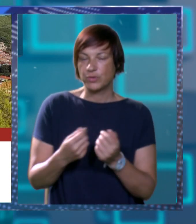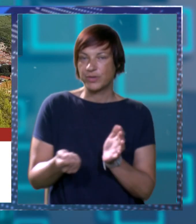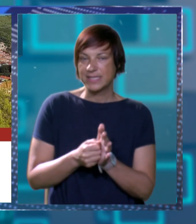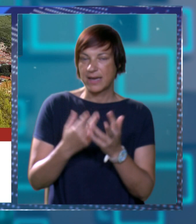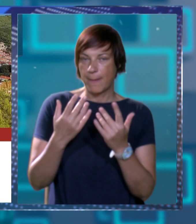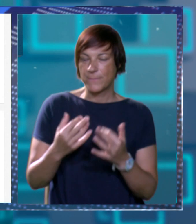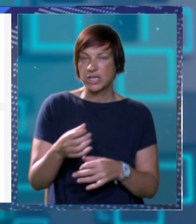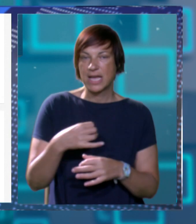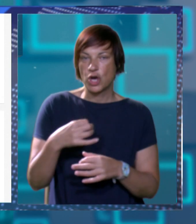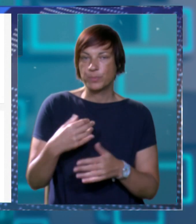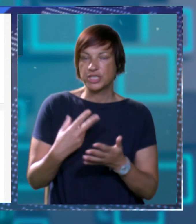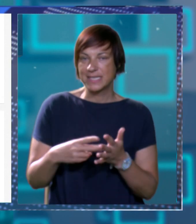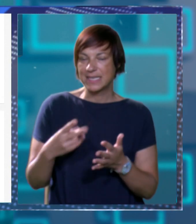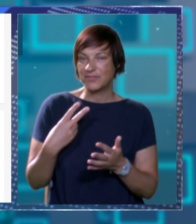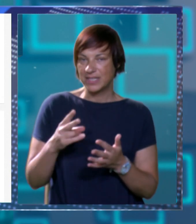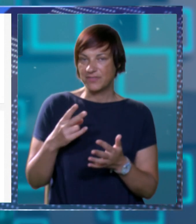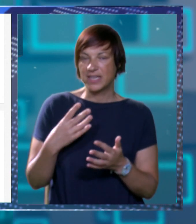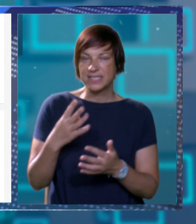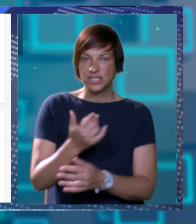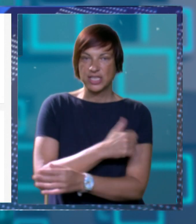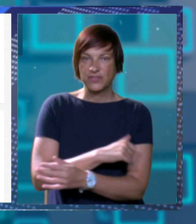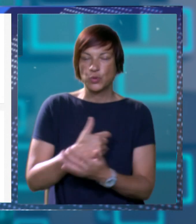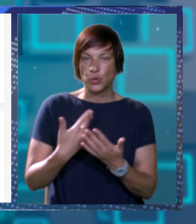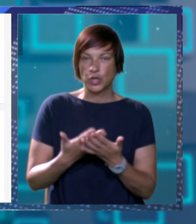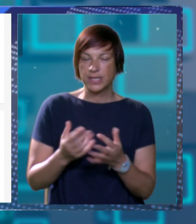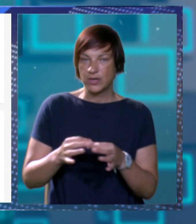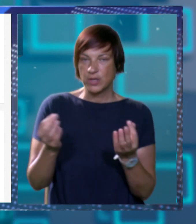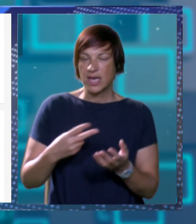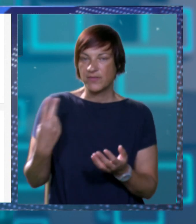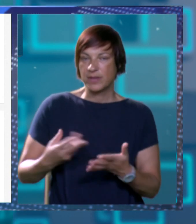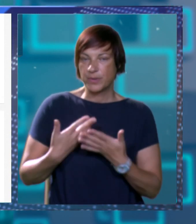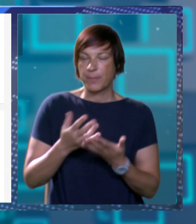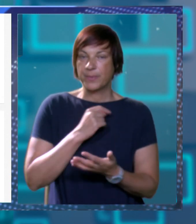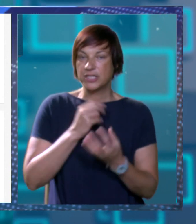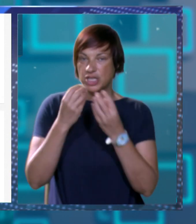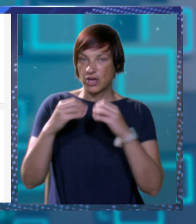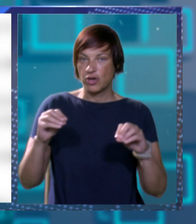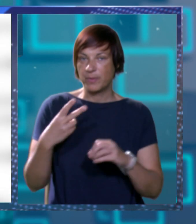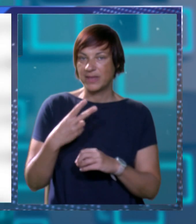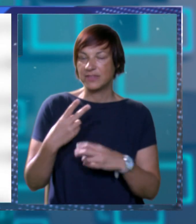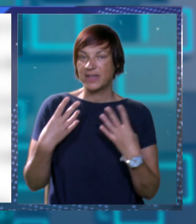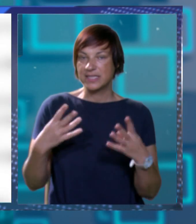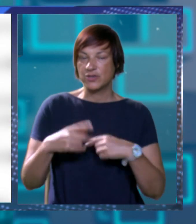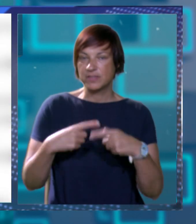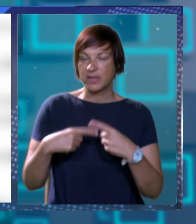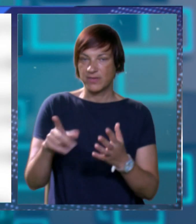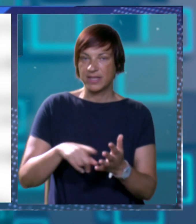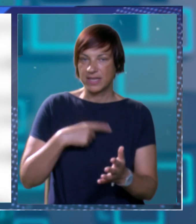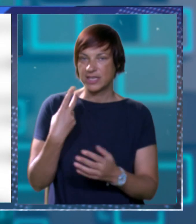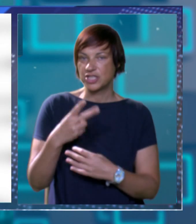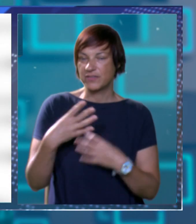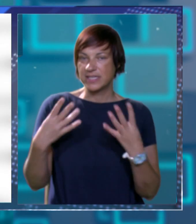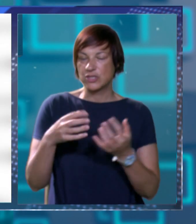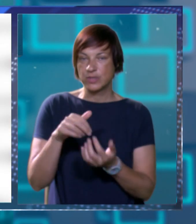sredstava proračuna općine za 2024. Javni poziv bit će objavljen 28. kolovoza trajeće do